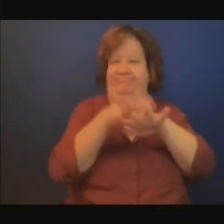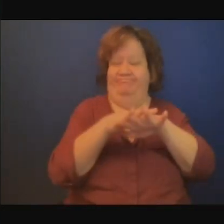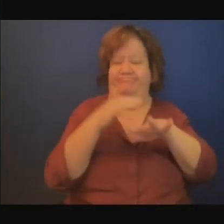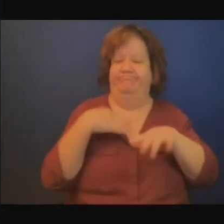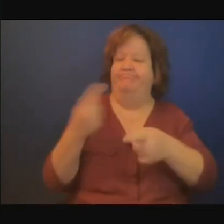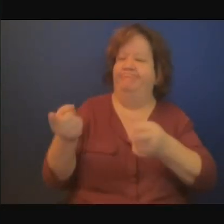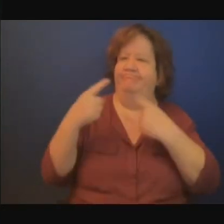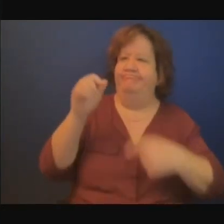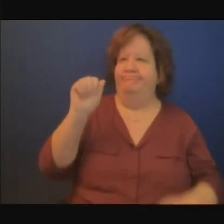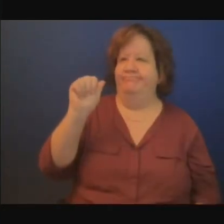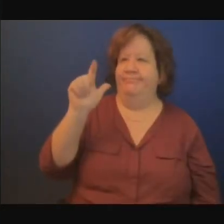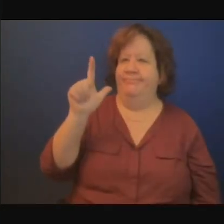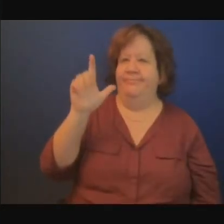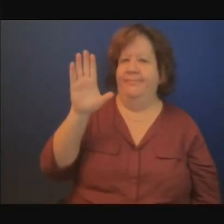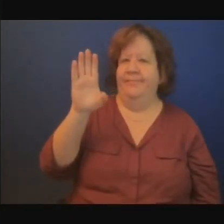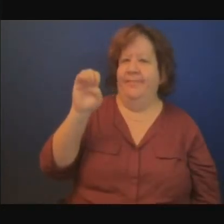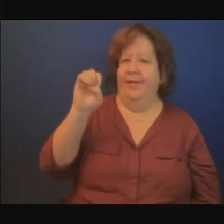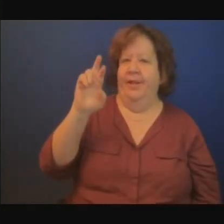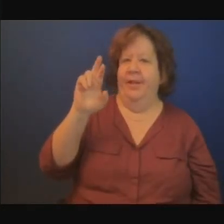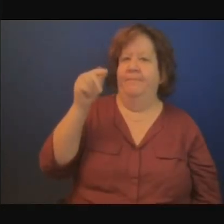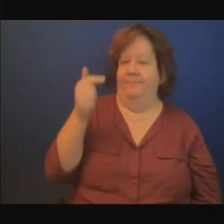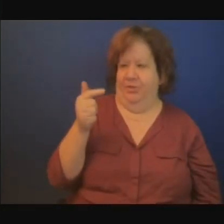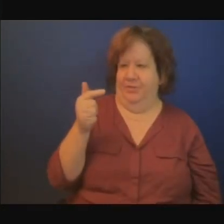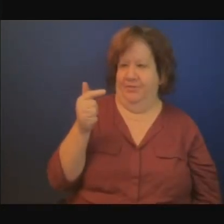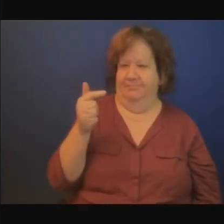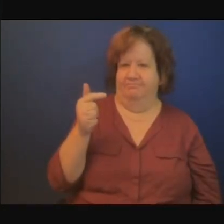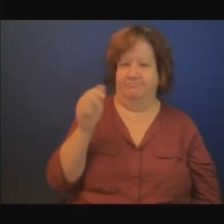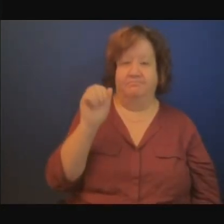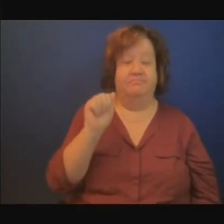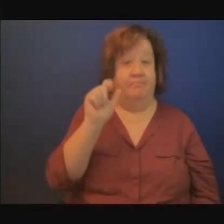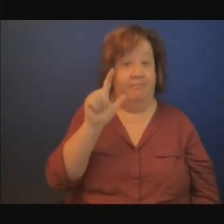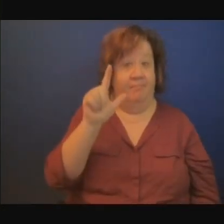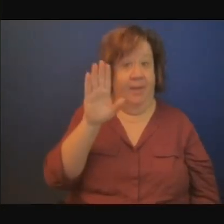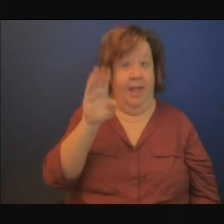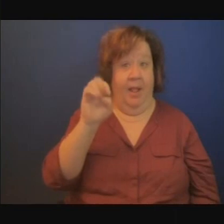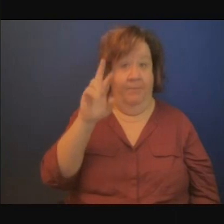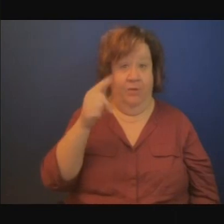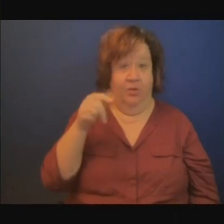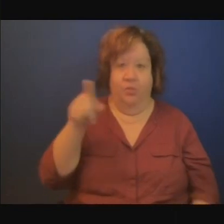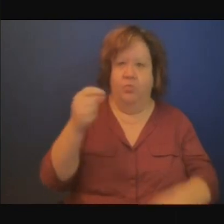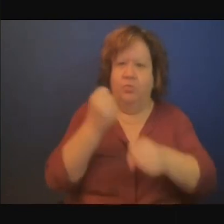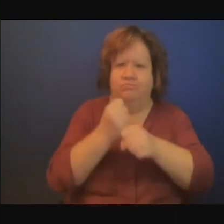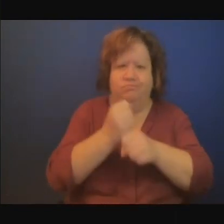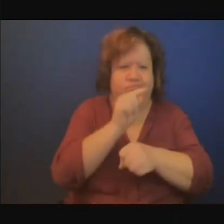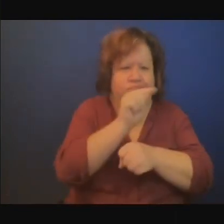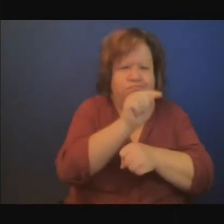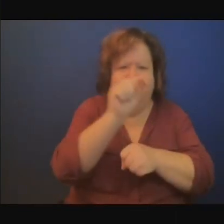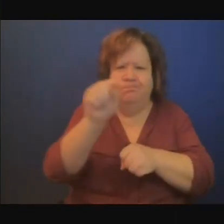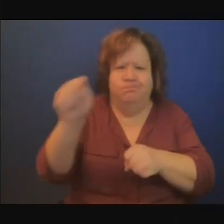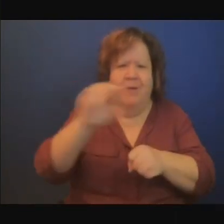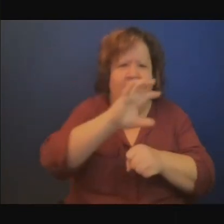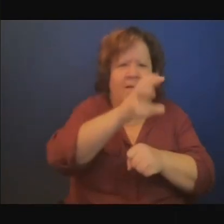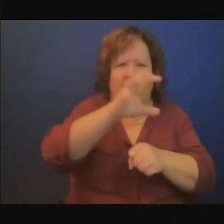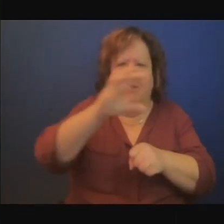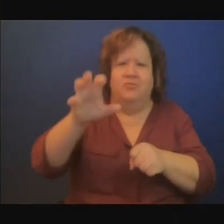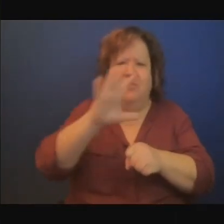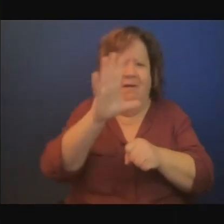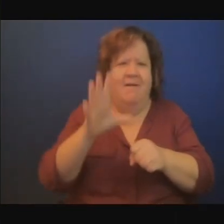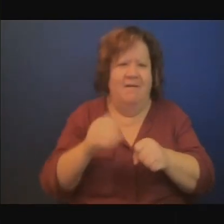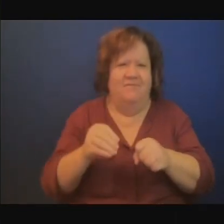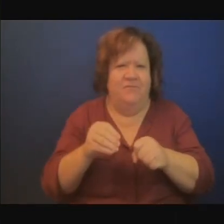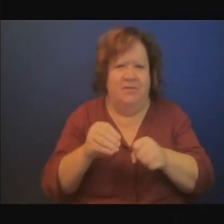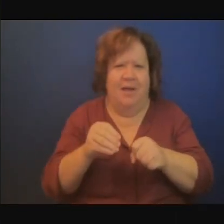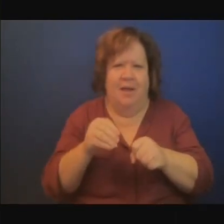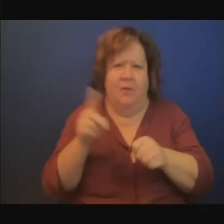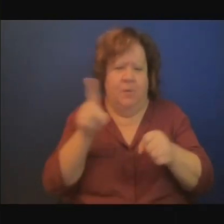plusieurs pays africains à l'heure actuelle pour les aider donc à travailler sur leur CDM, leur contribution